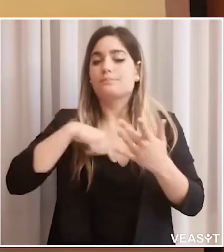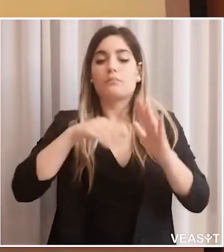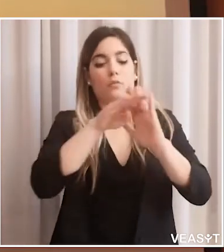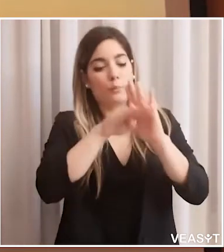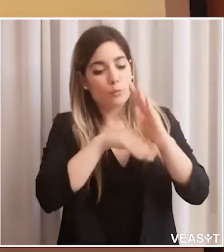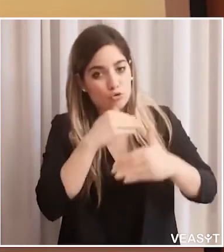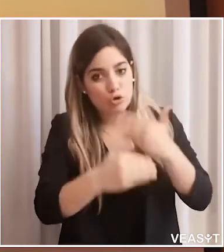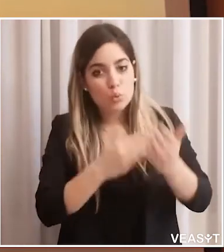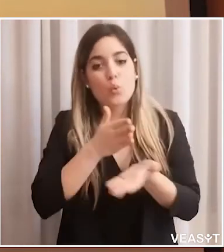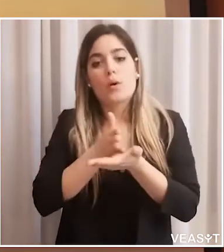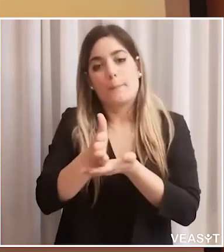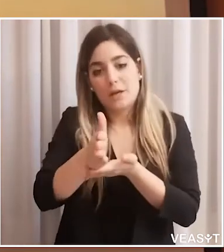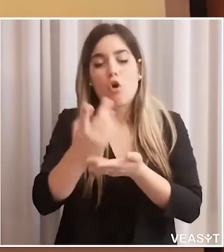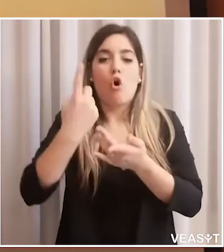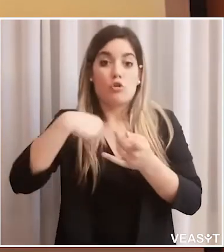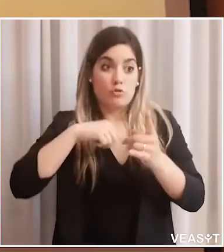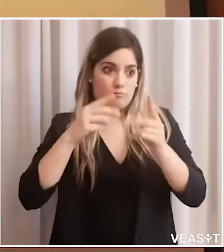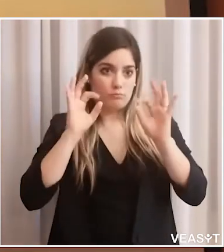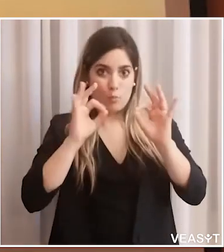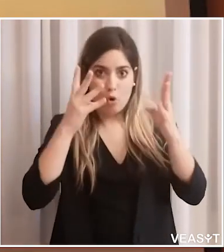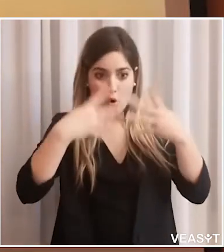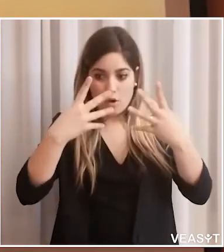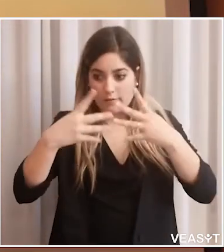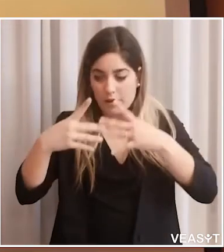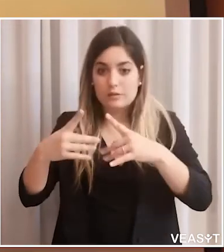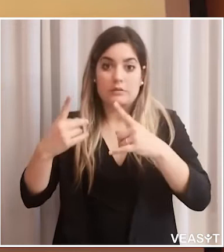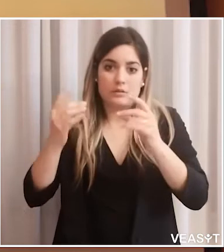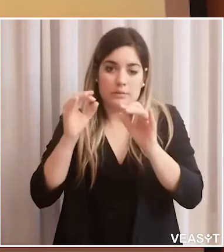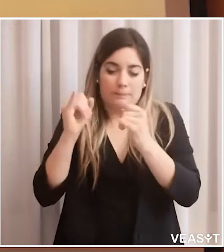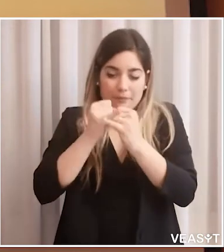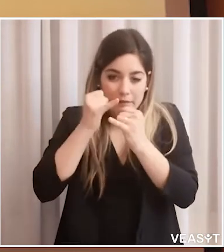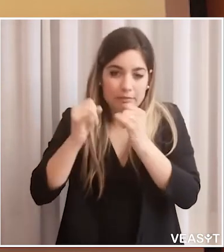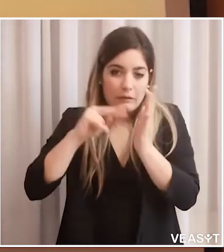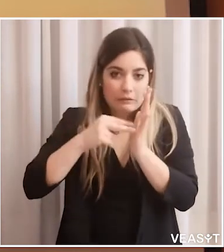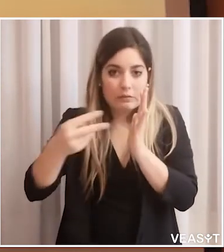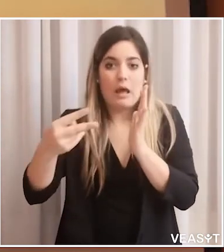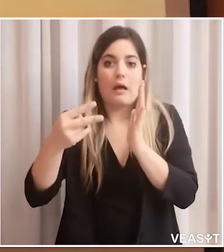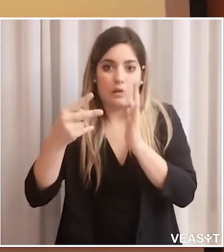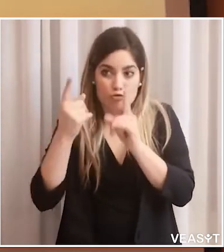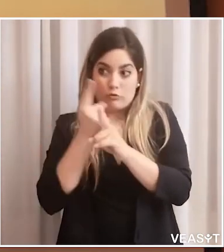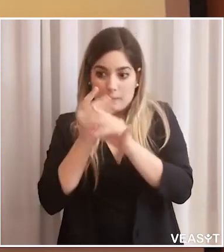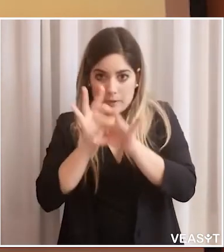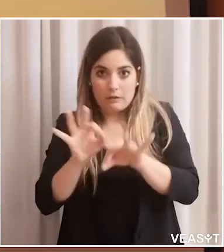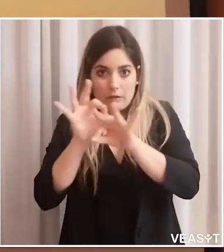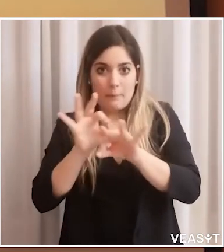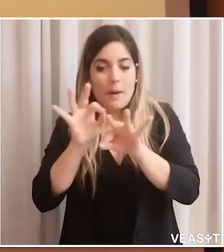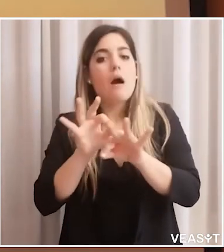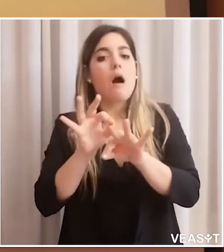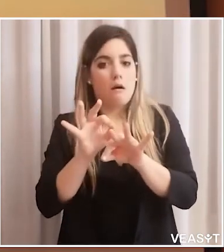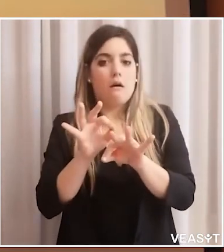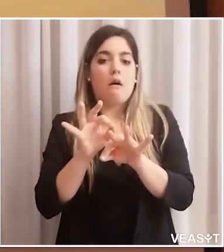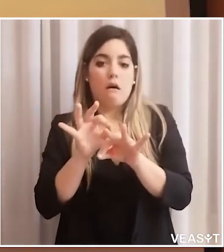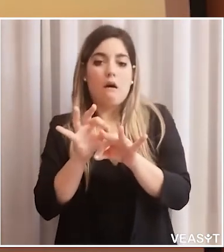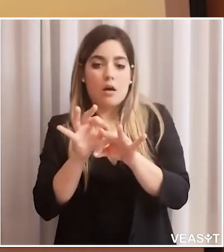i soggetti che li effettuano. Quindi stiamo riorganizzando le procedure, i percorsi, tutti